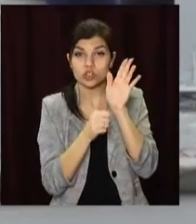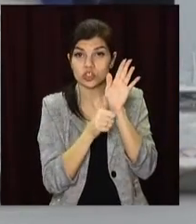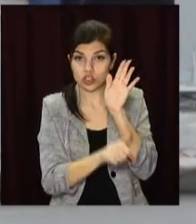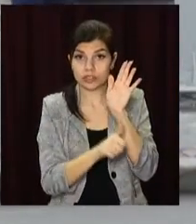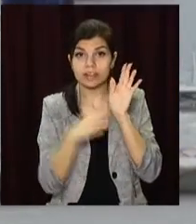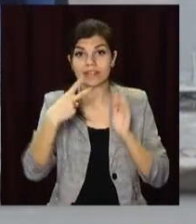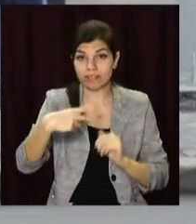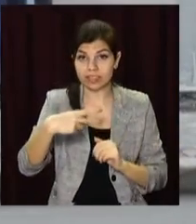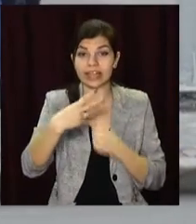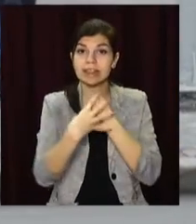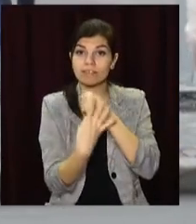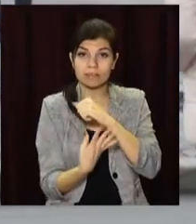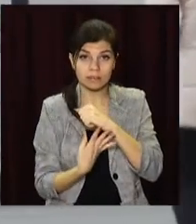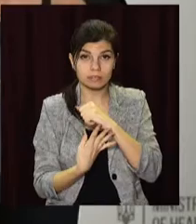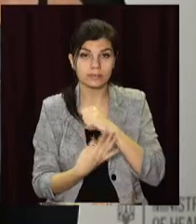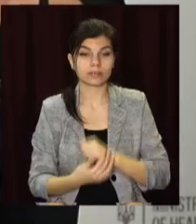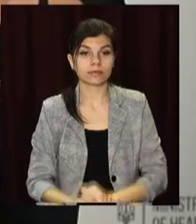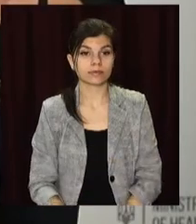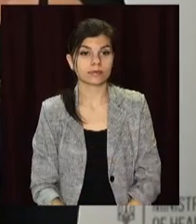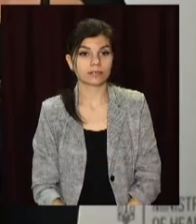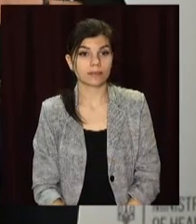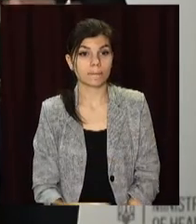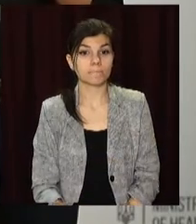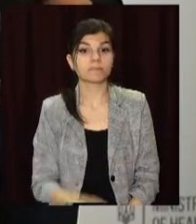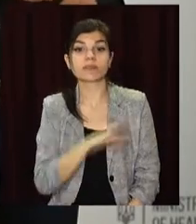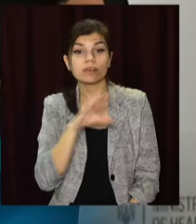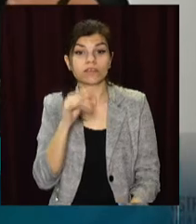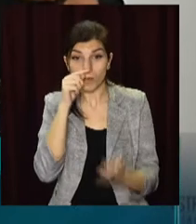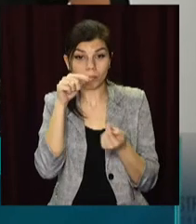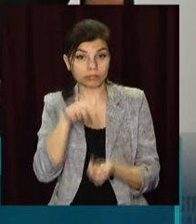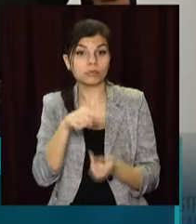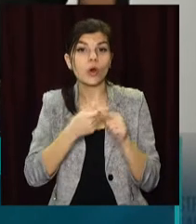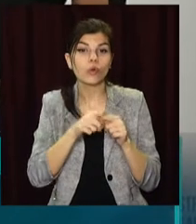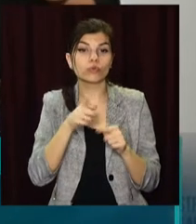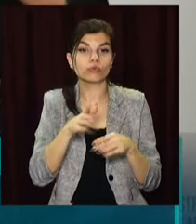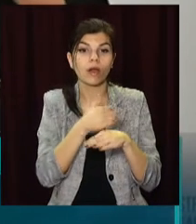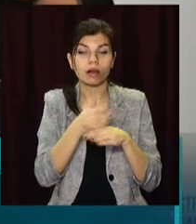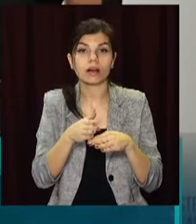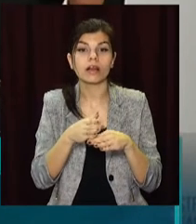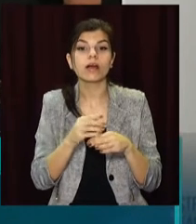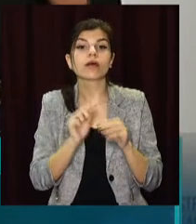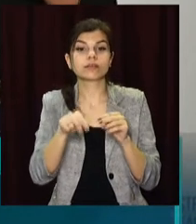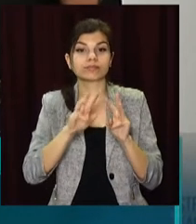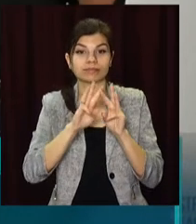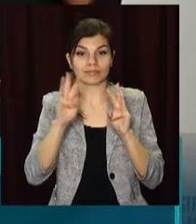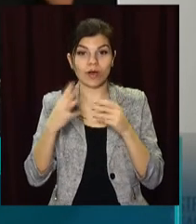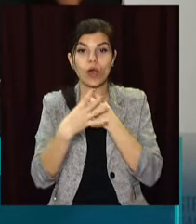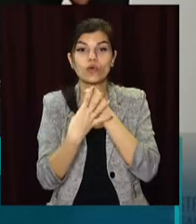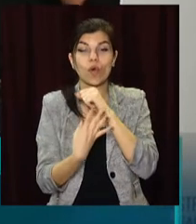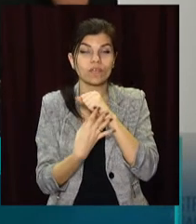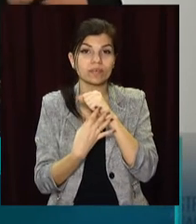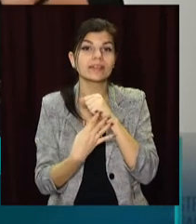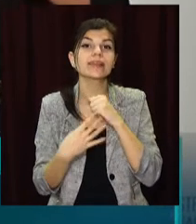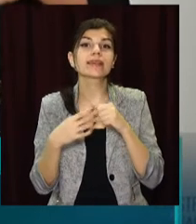20 19. Ви підпадаєте під ту чи іншу категорію, заходите на портал COVID-19. Ми